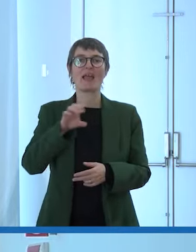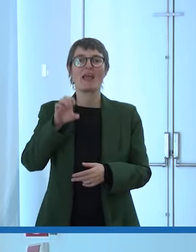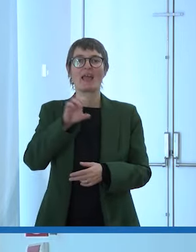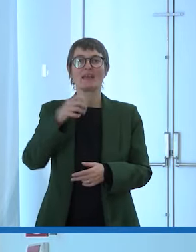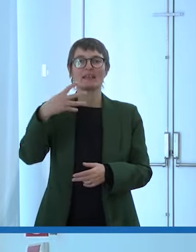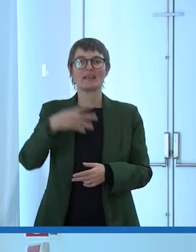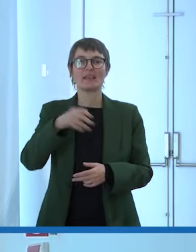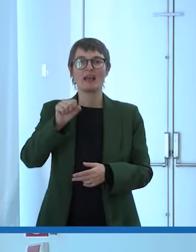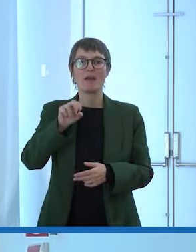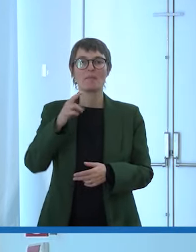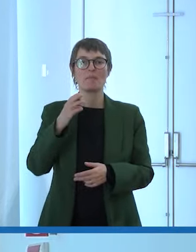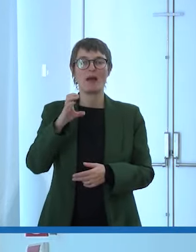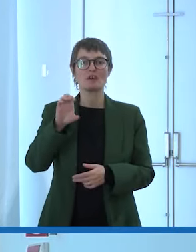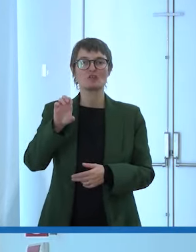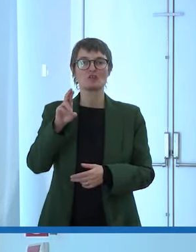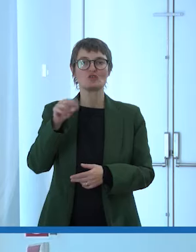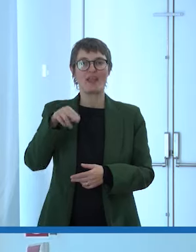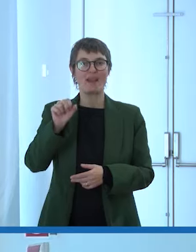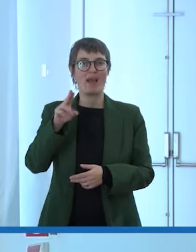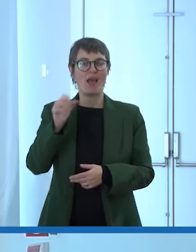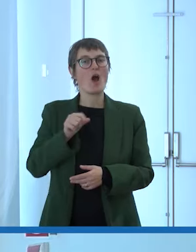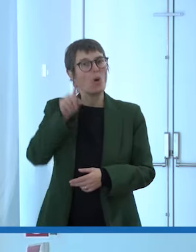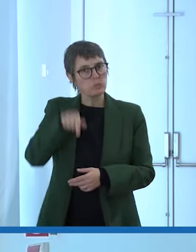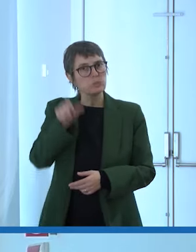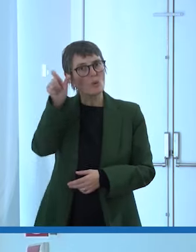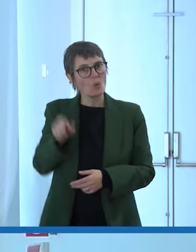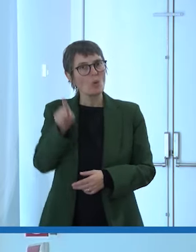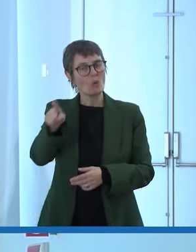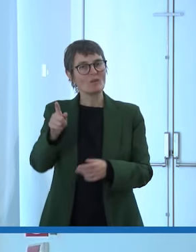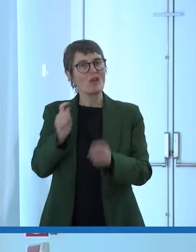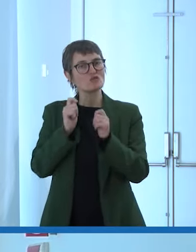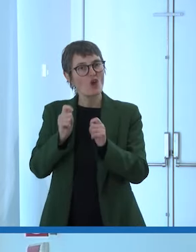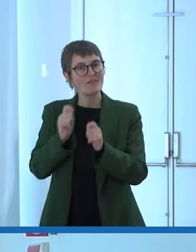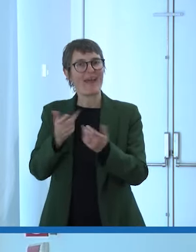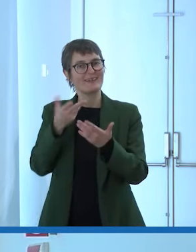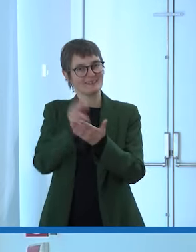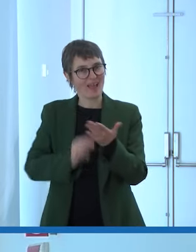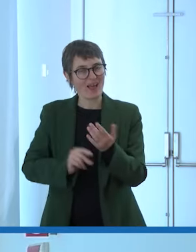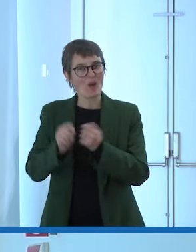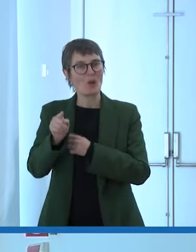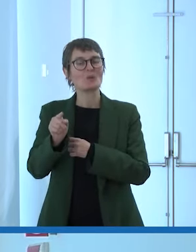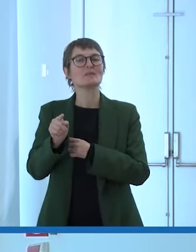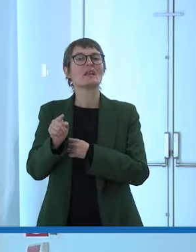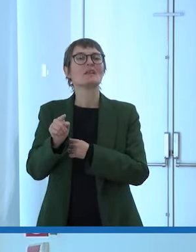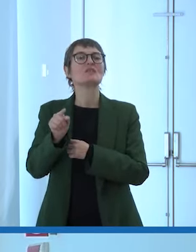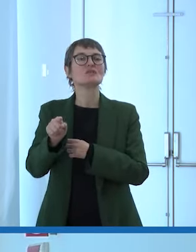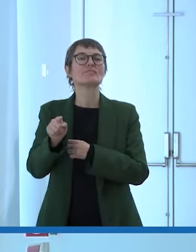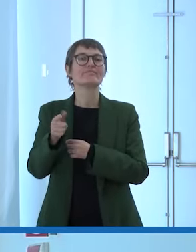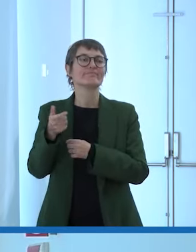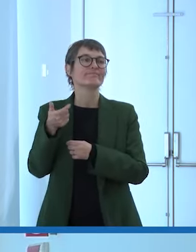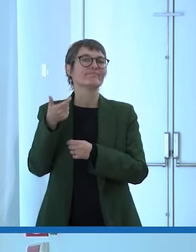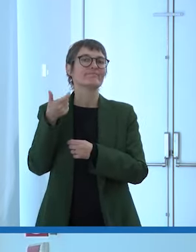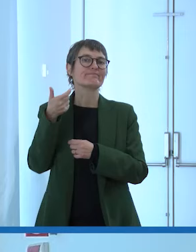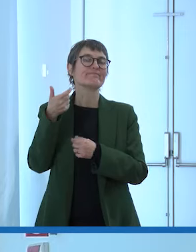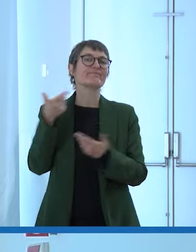Marcenaro anche lei è una giornalista e autrice per motivi familiari non ha potuto